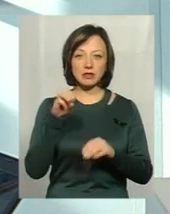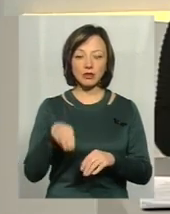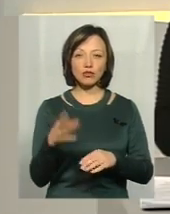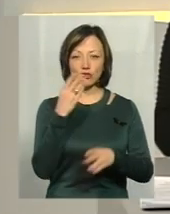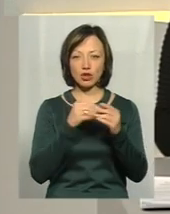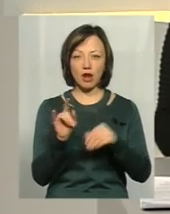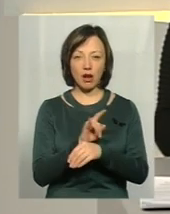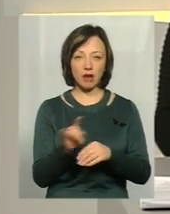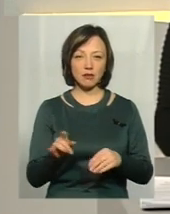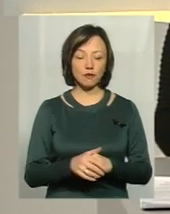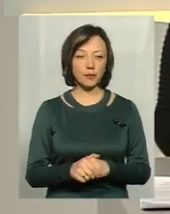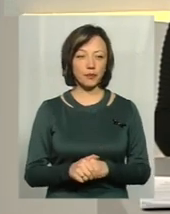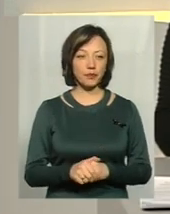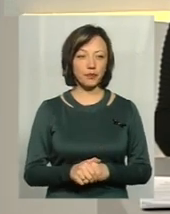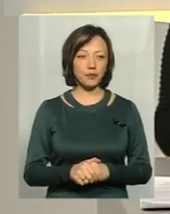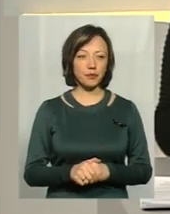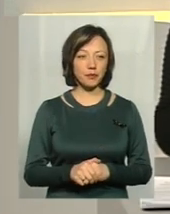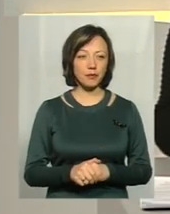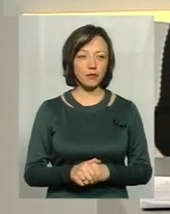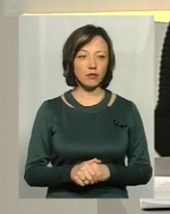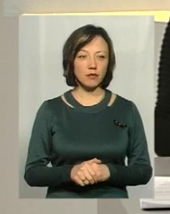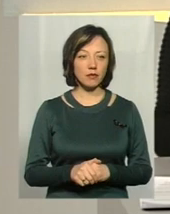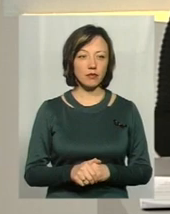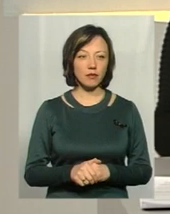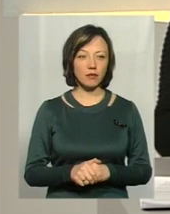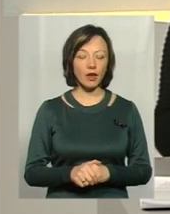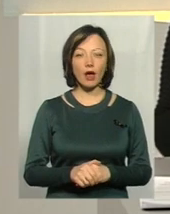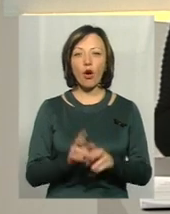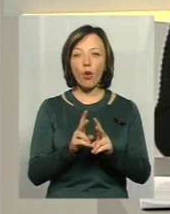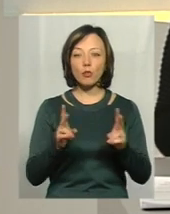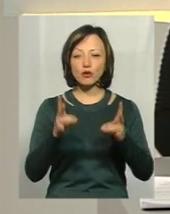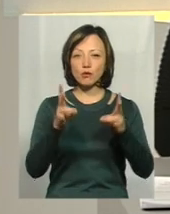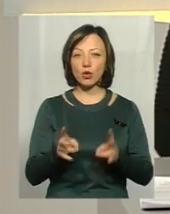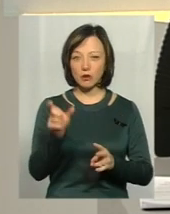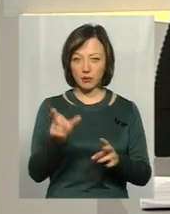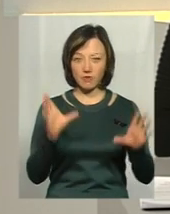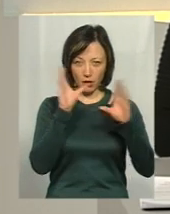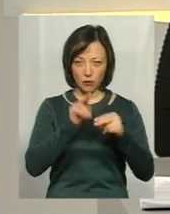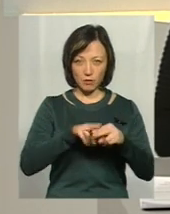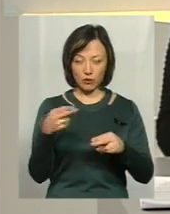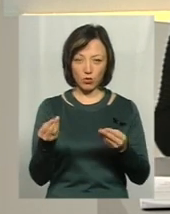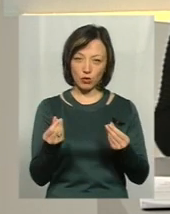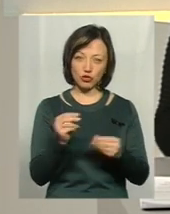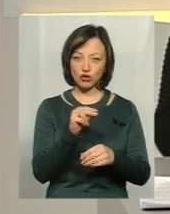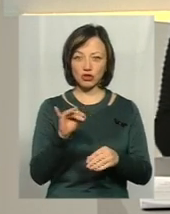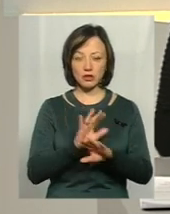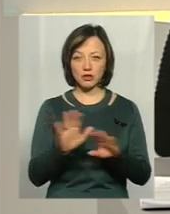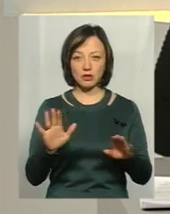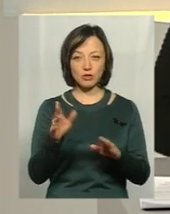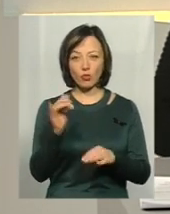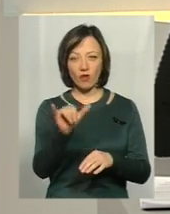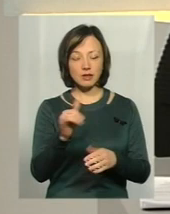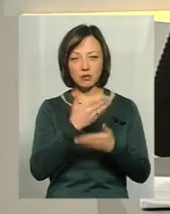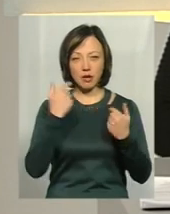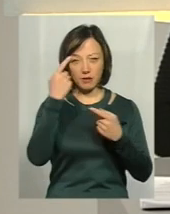з потерпілих вдалося повернути все ж таки кошти, чи ні? Чи ви не володієте такою